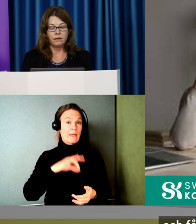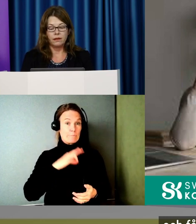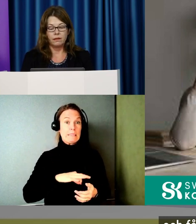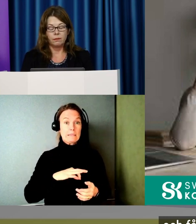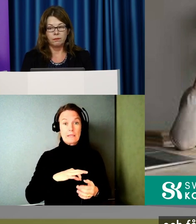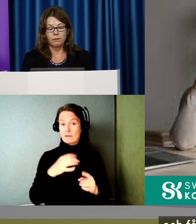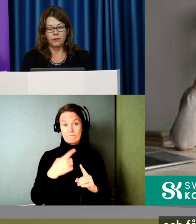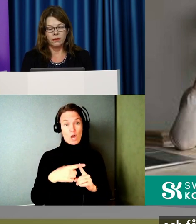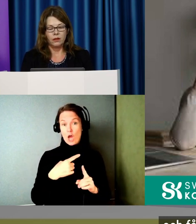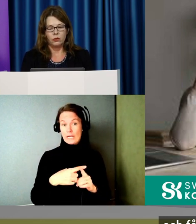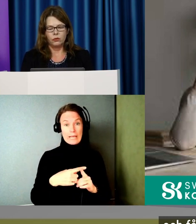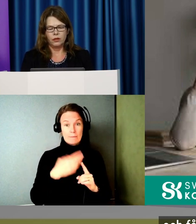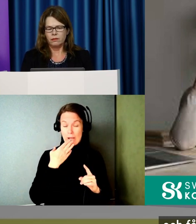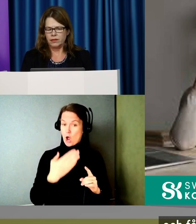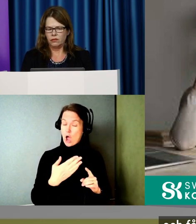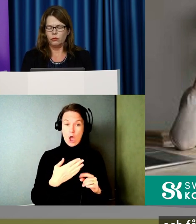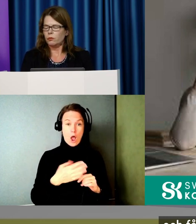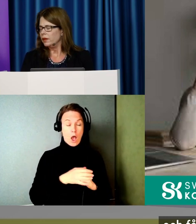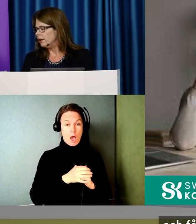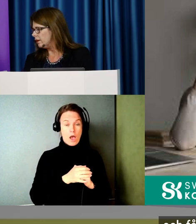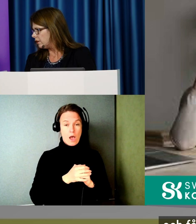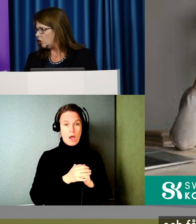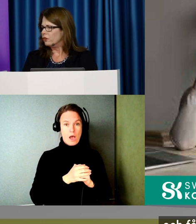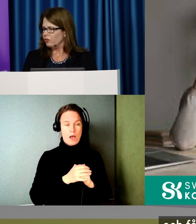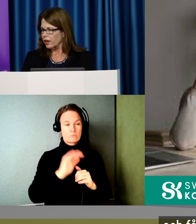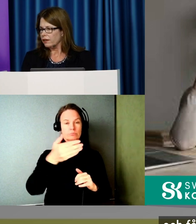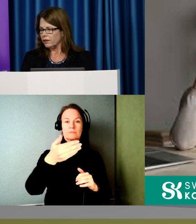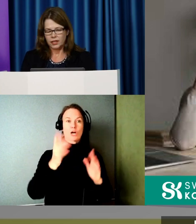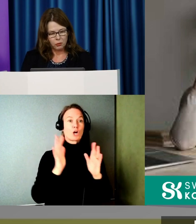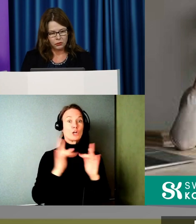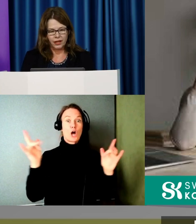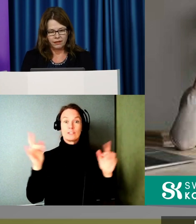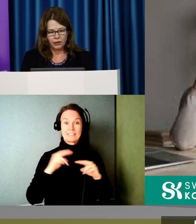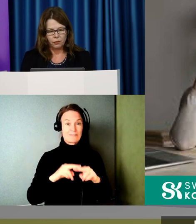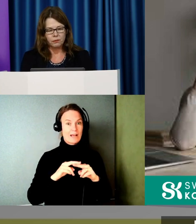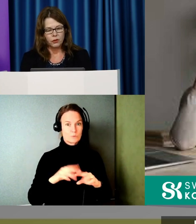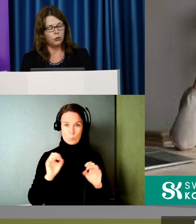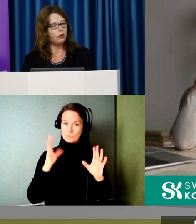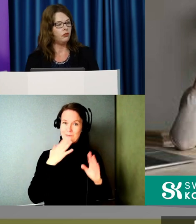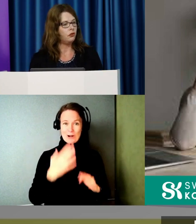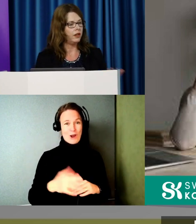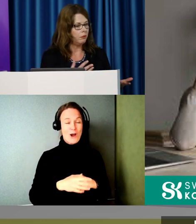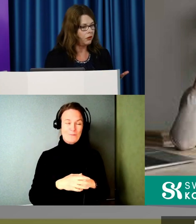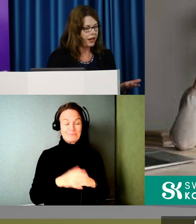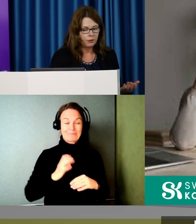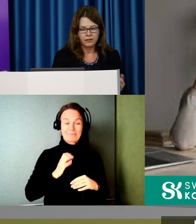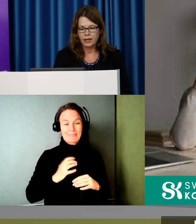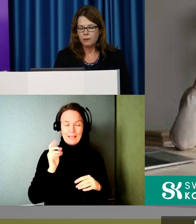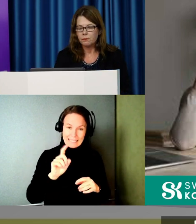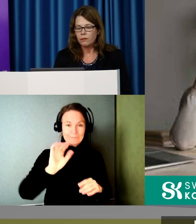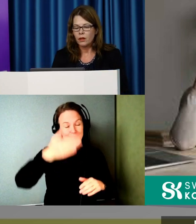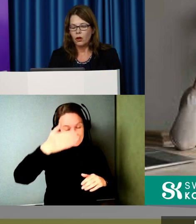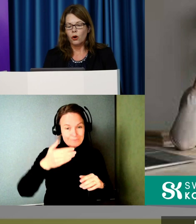fördelaktigt. Och dessutom till gratisfrakt, det tackar man ju inte dig till då. Så hon surfar in på den här